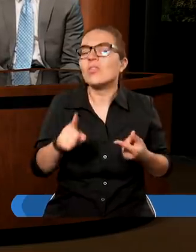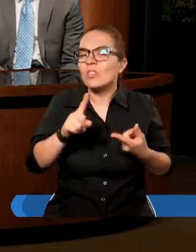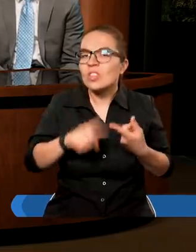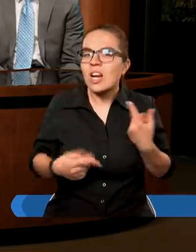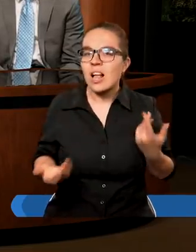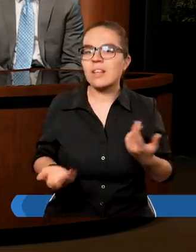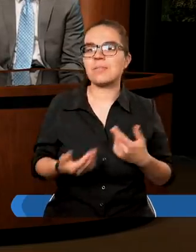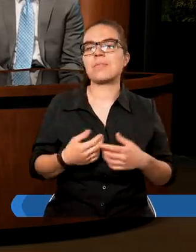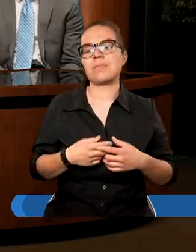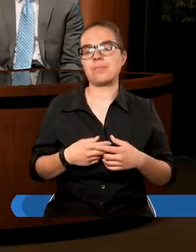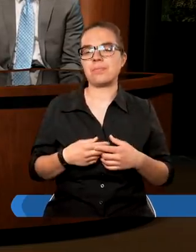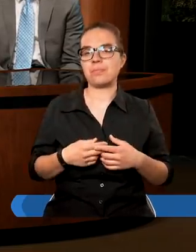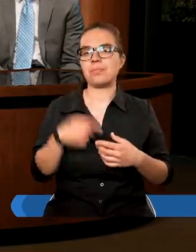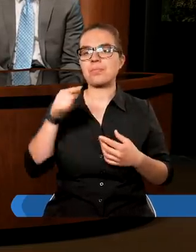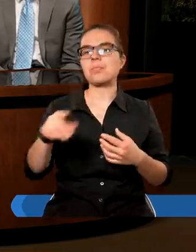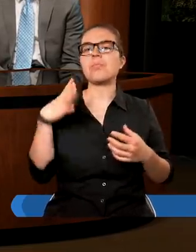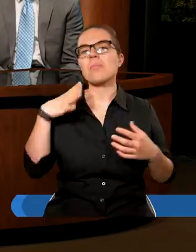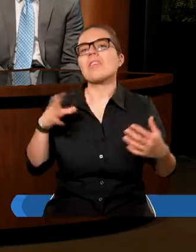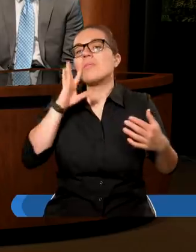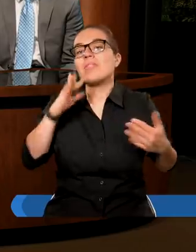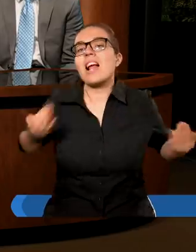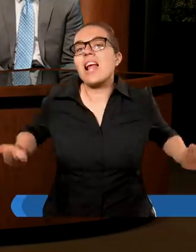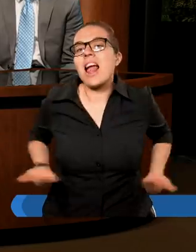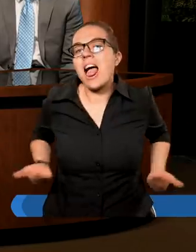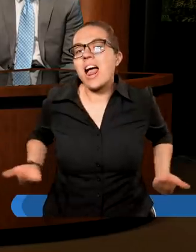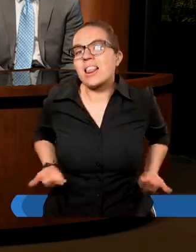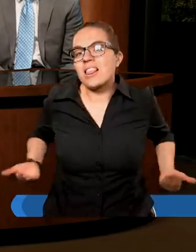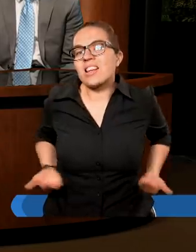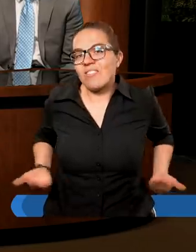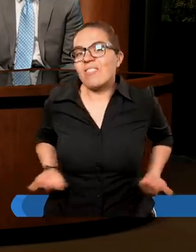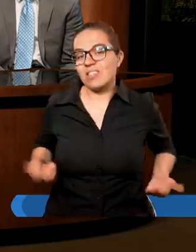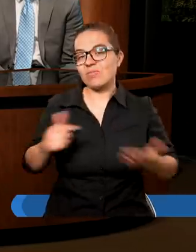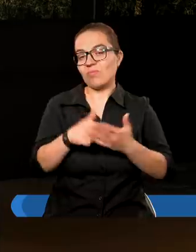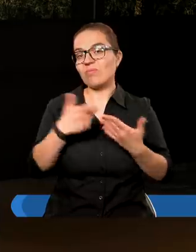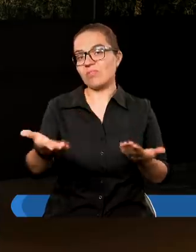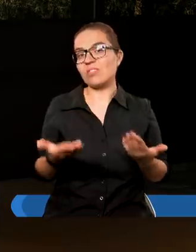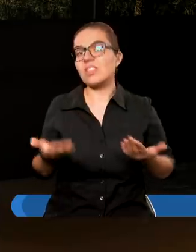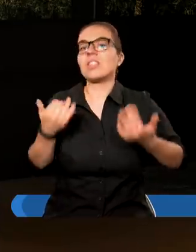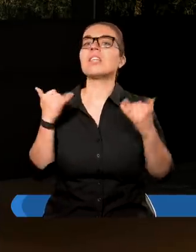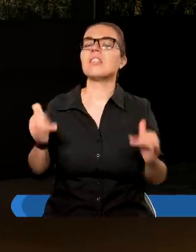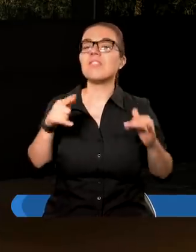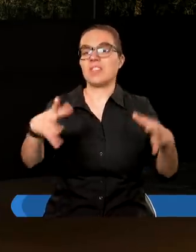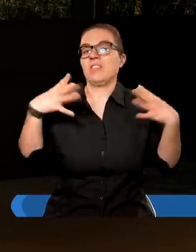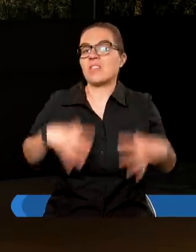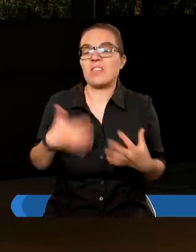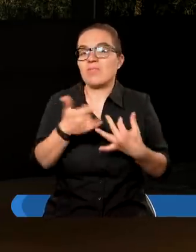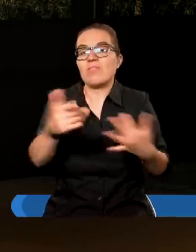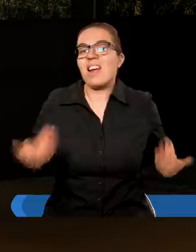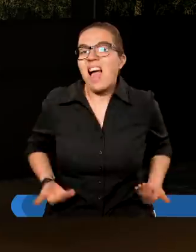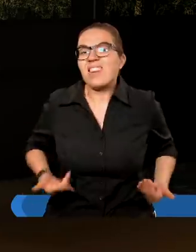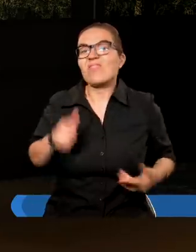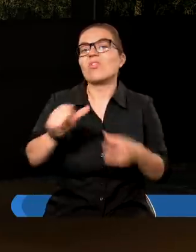wersecie ocenia Pan. Sługo zły i leniwy. Jeżeli ja w pracy będę zły i się lenił, to też będę